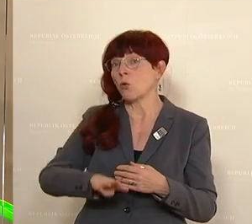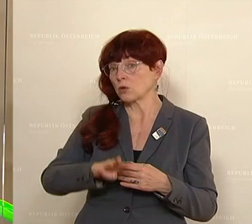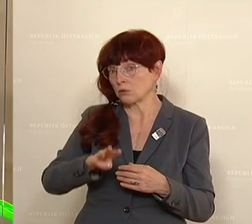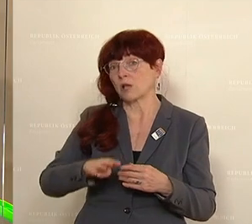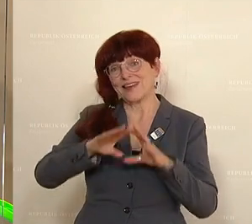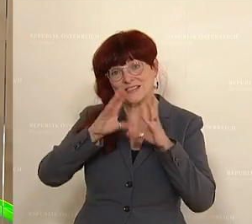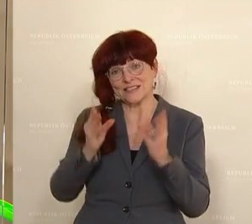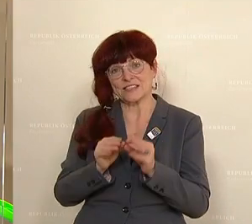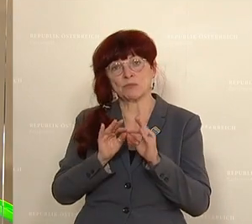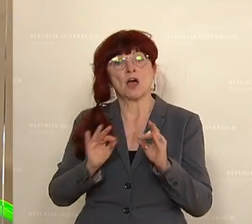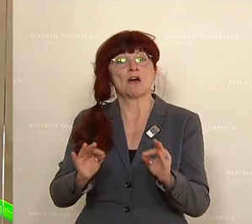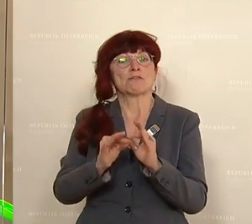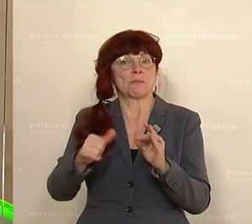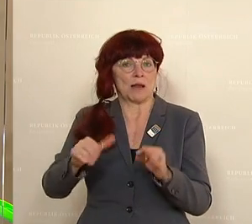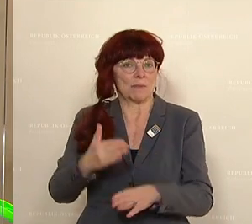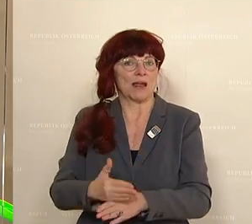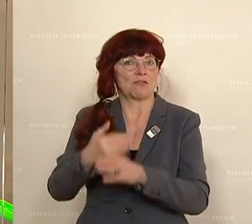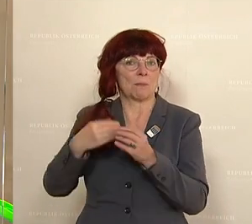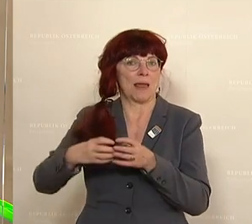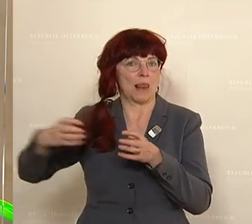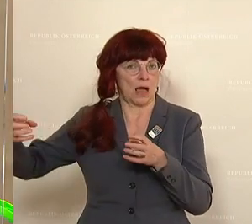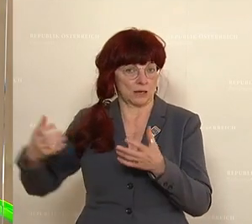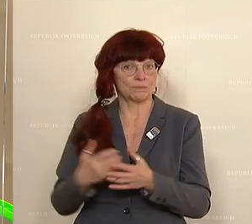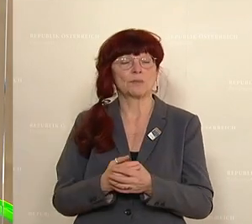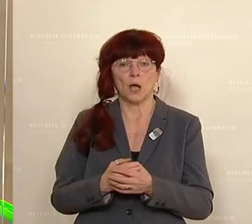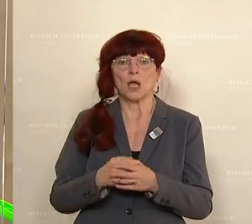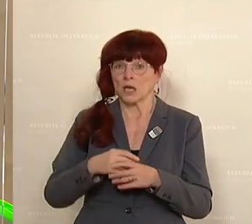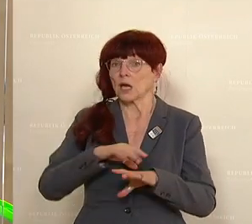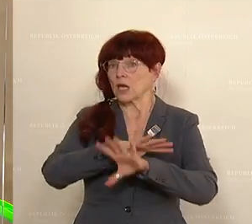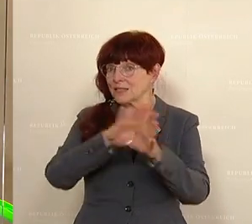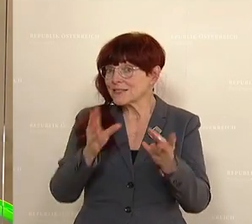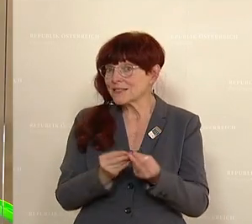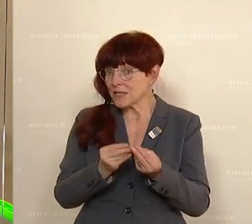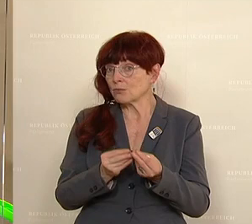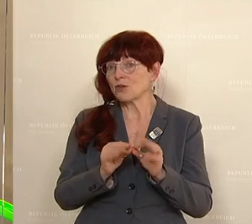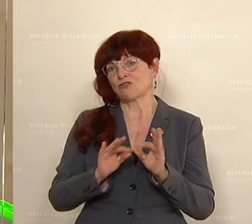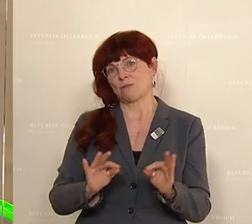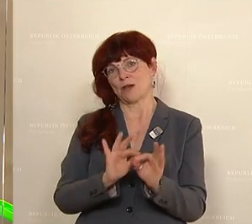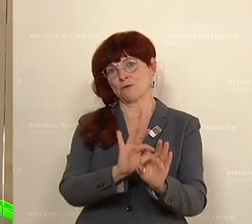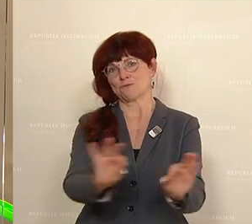Das ist, glaube ich, auch für die Familien insgesamt eine durchaus erfreuliche Meldung.